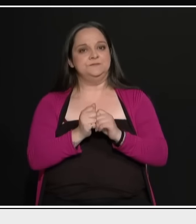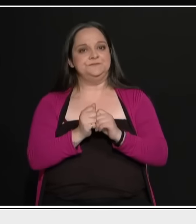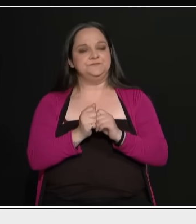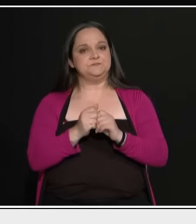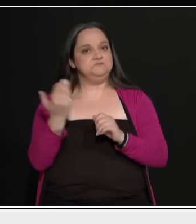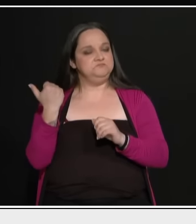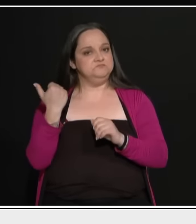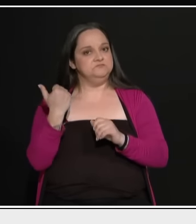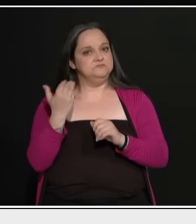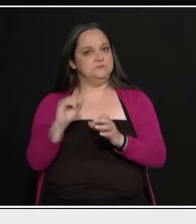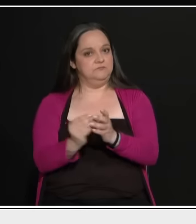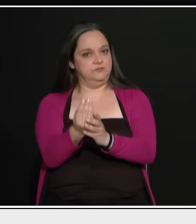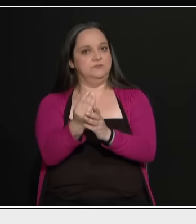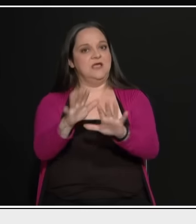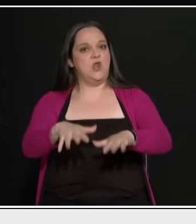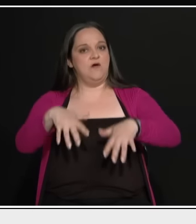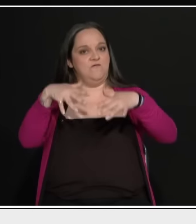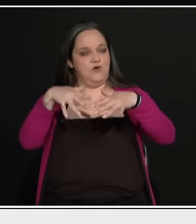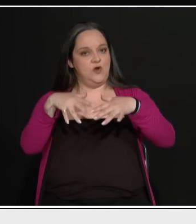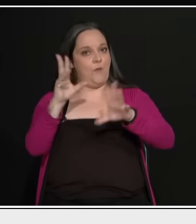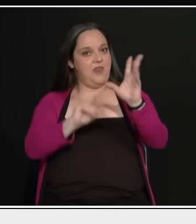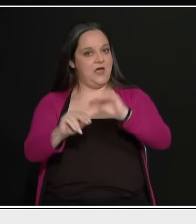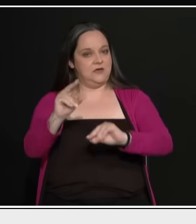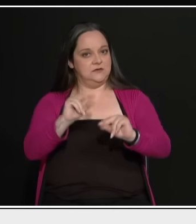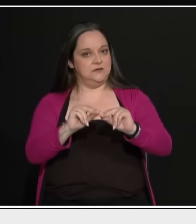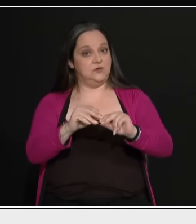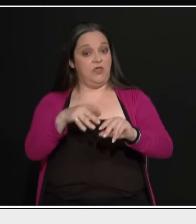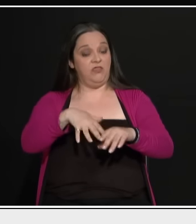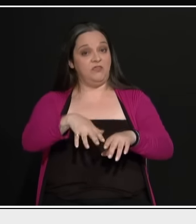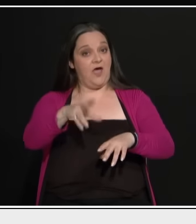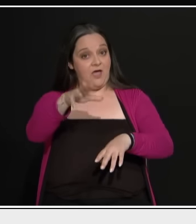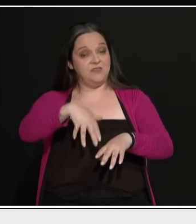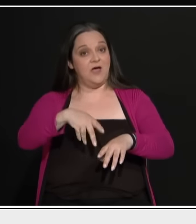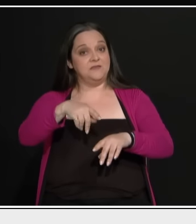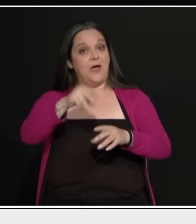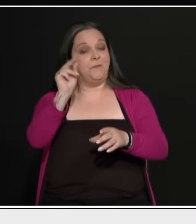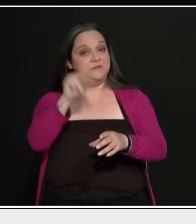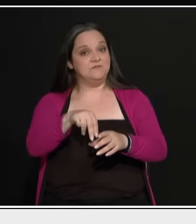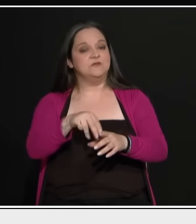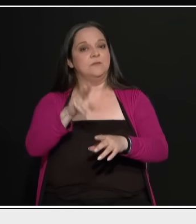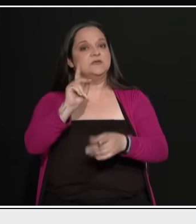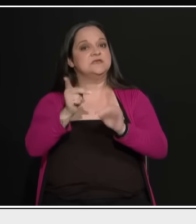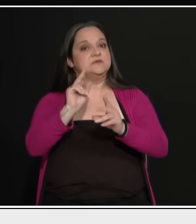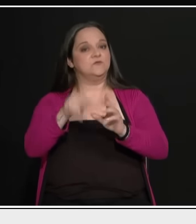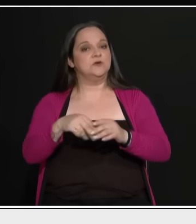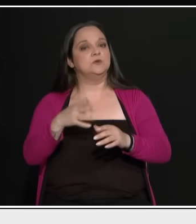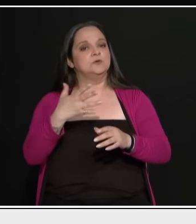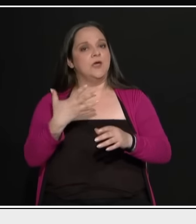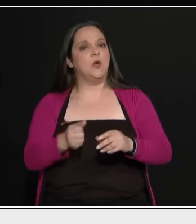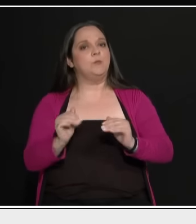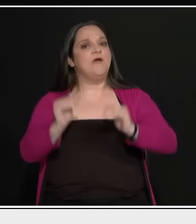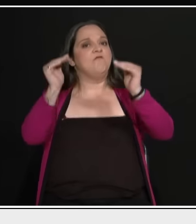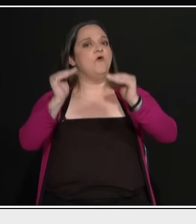ήσασταν στο Ελληνικό Κοινοβούλιο και έρχονταν η συμφωνία. Τώρα έχουμε τους βόρειους γείτονές μας, οι οποίοι